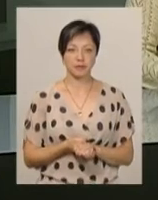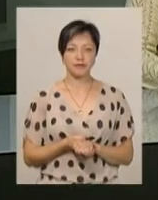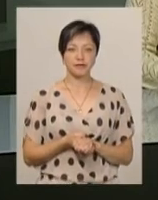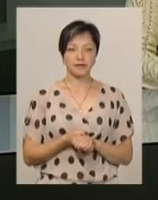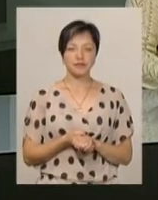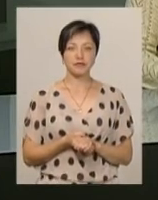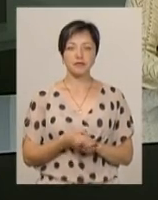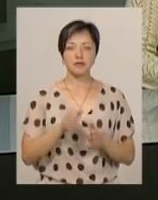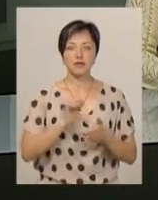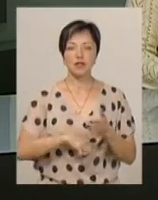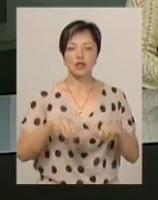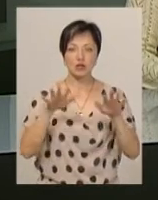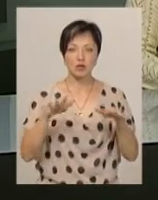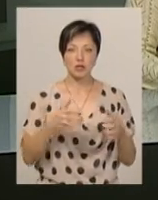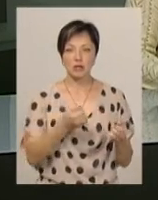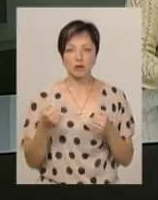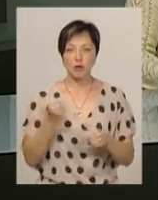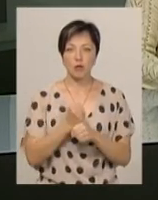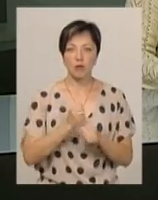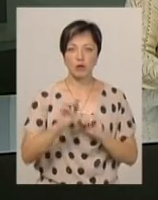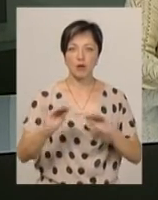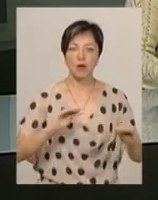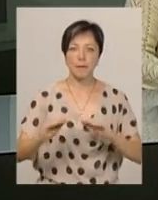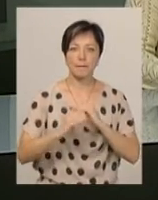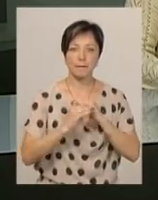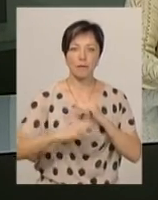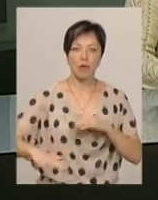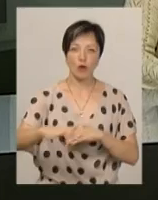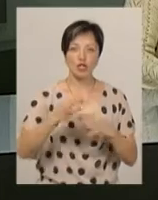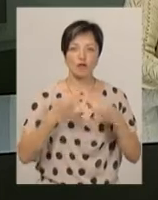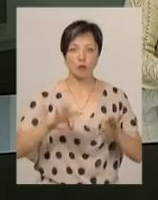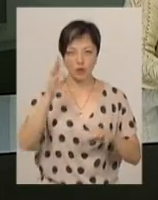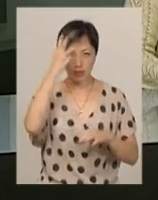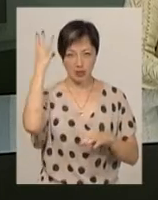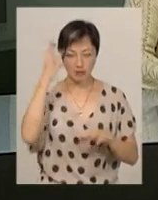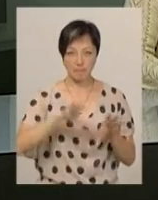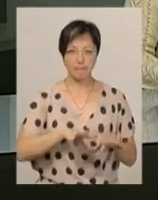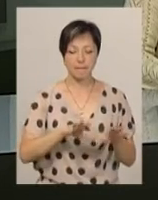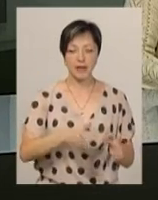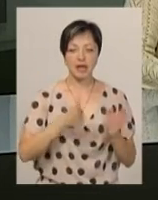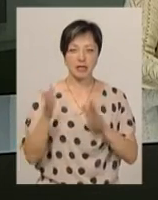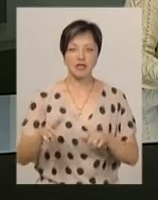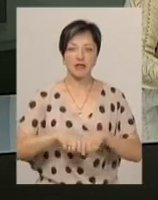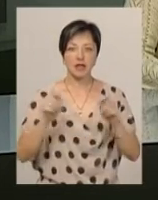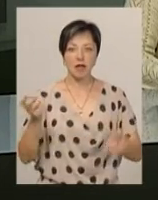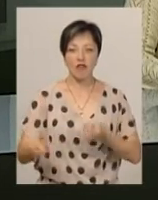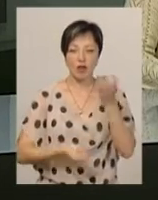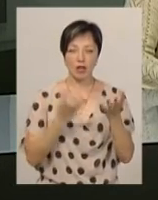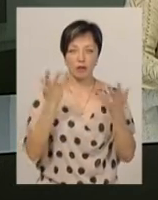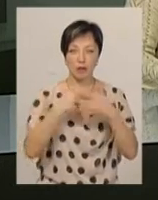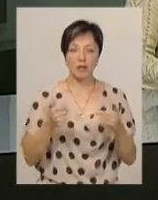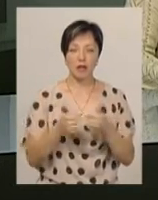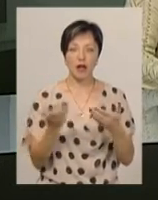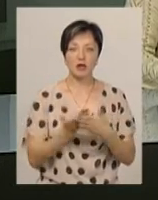Через дощі затримуються роботи з облаштування Площі Свободи в обласному центрі. Перенесли відкриття фонтану закоханих біля